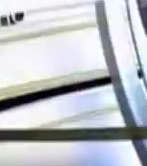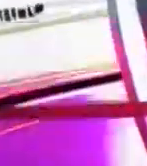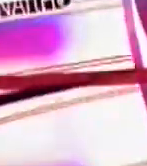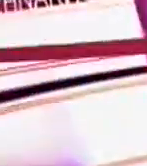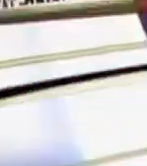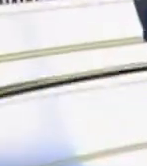Субтитрувальниця